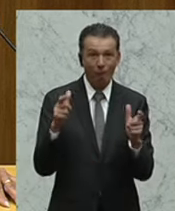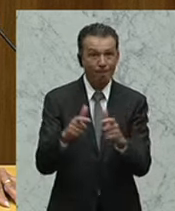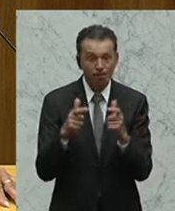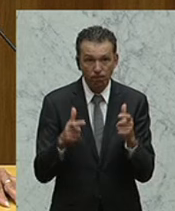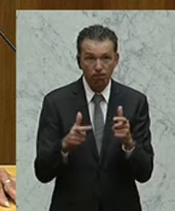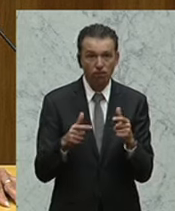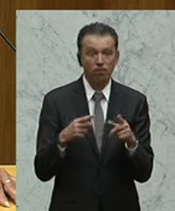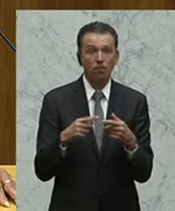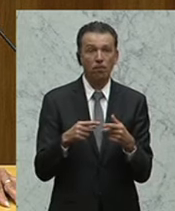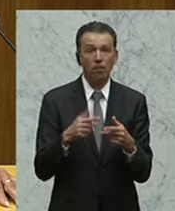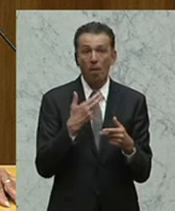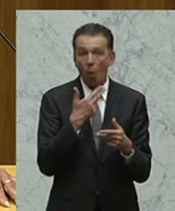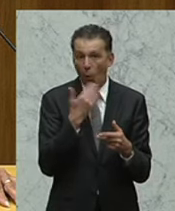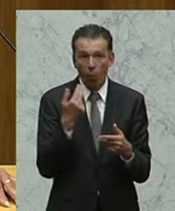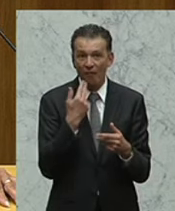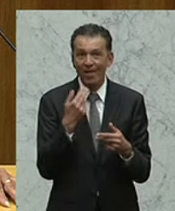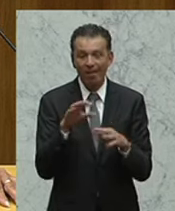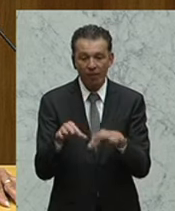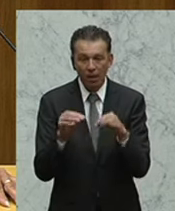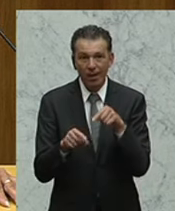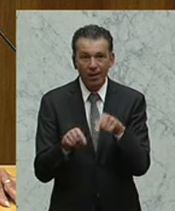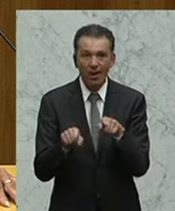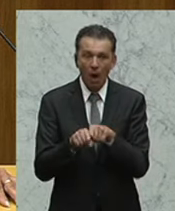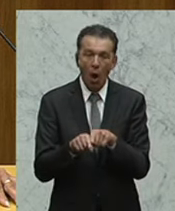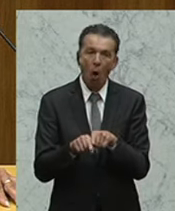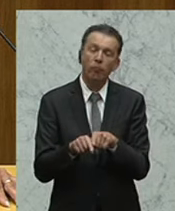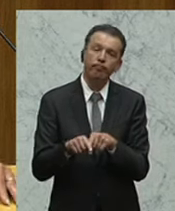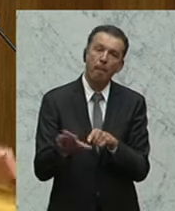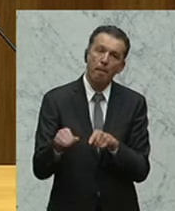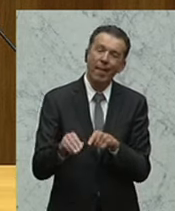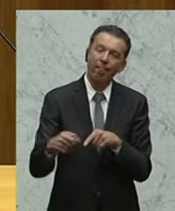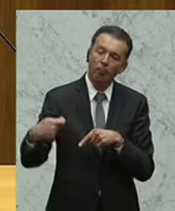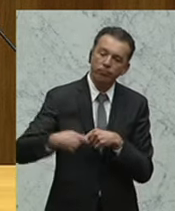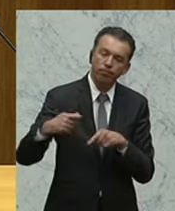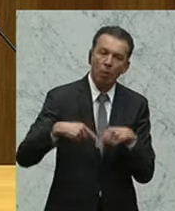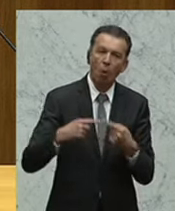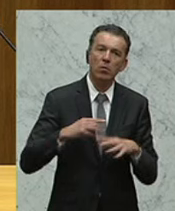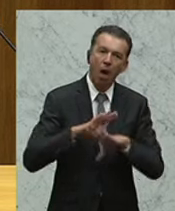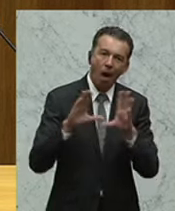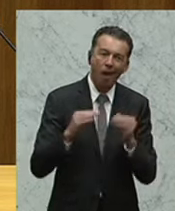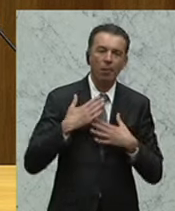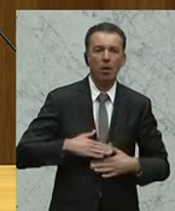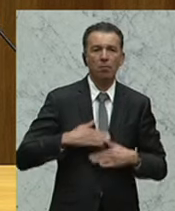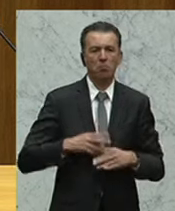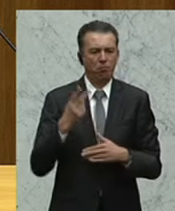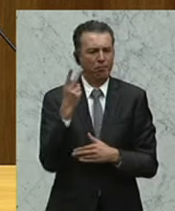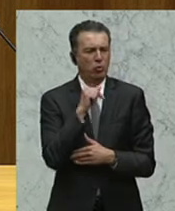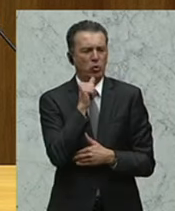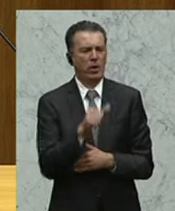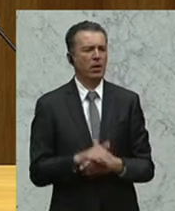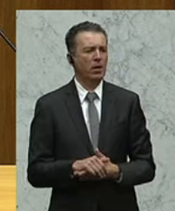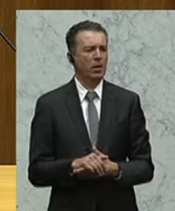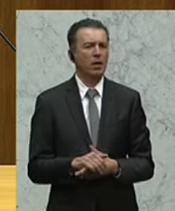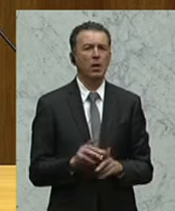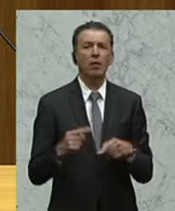ausfindig zu machen, damit die auch unser Gemeinwohl mitfinanzieren können, dann verstehe ich die Welt nicht mehr. Wir